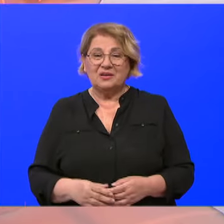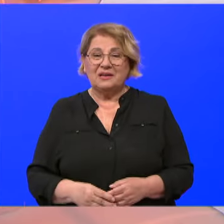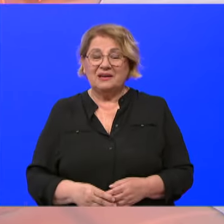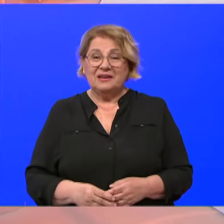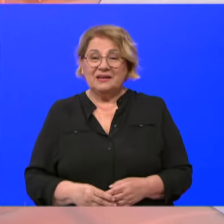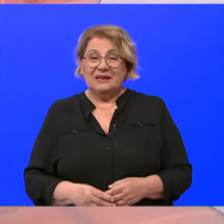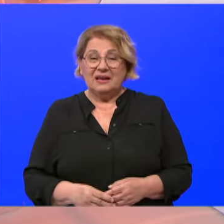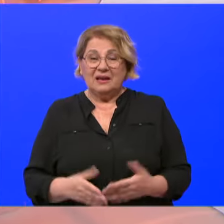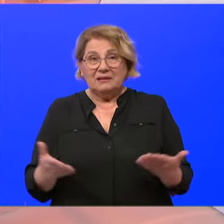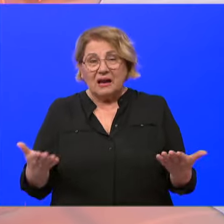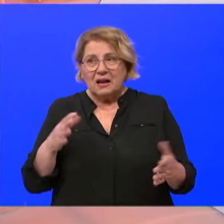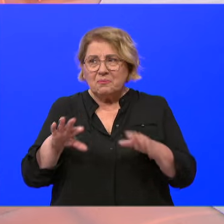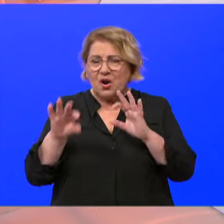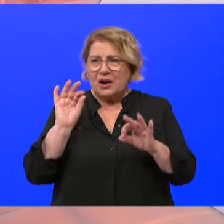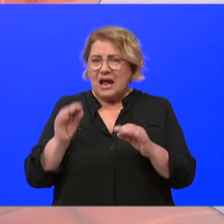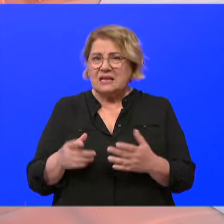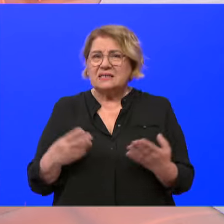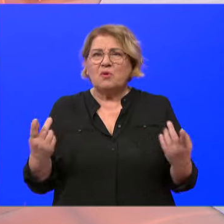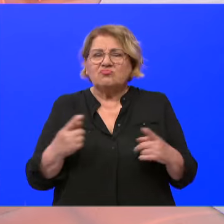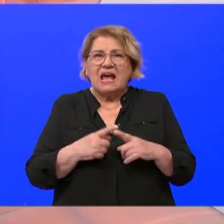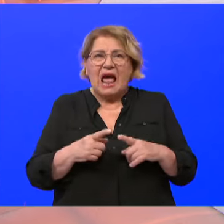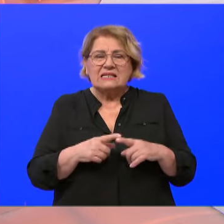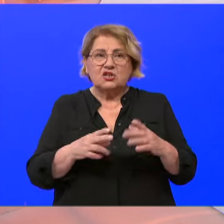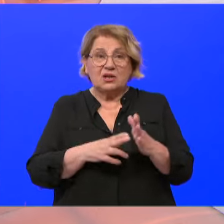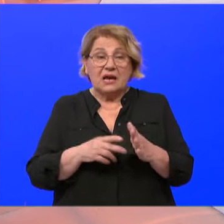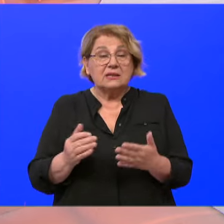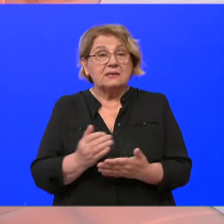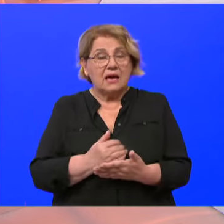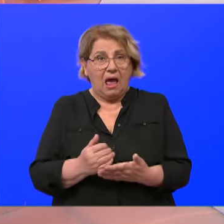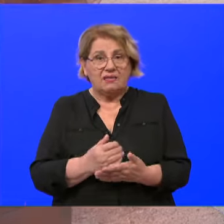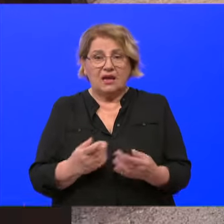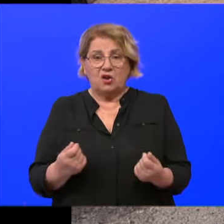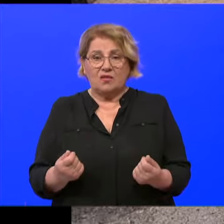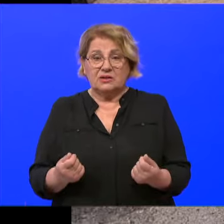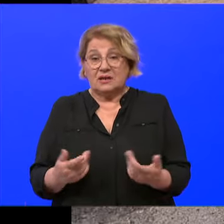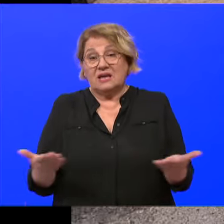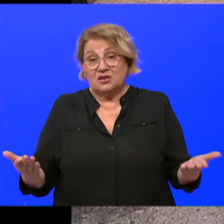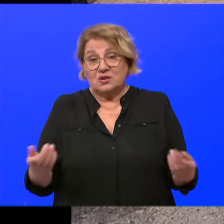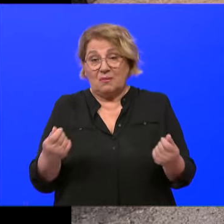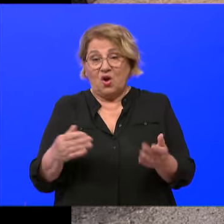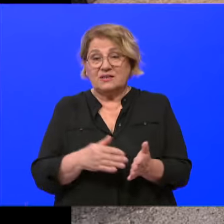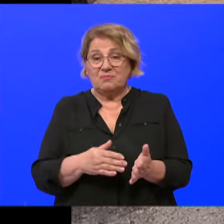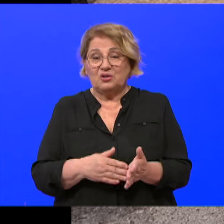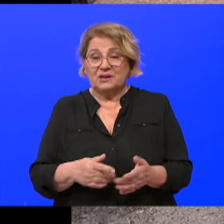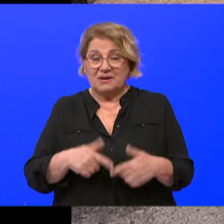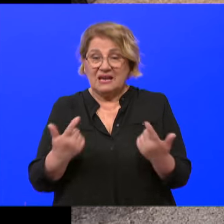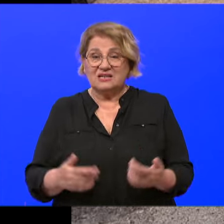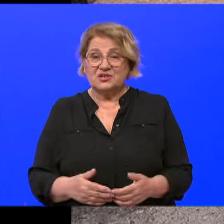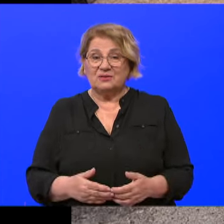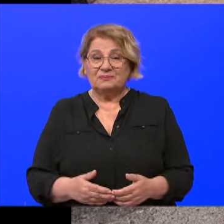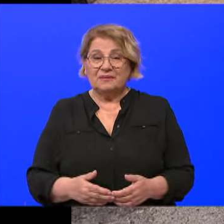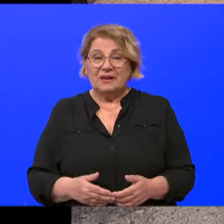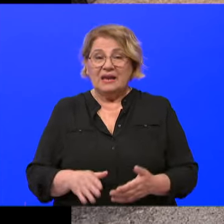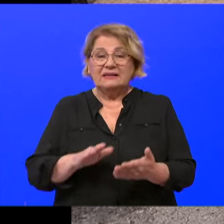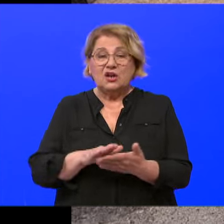revije i tako. Pronalazimo stotine načina da zaradimo novce, jer su novci potrebni. I